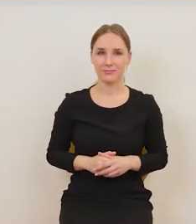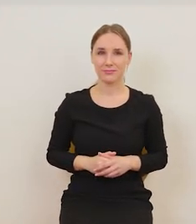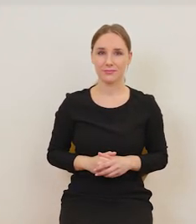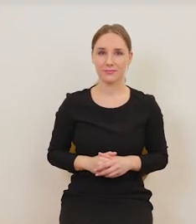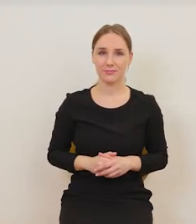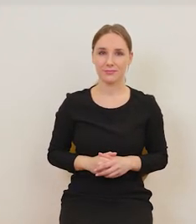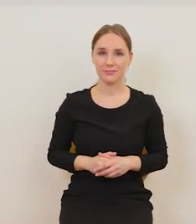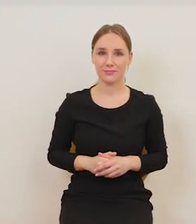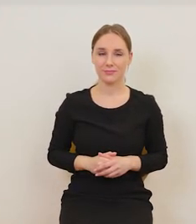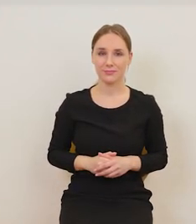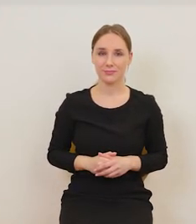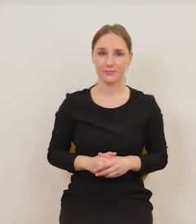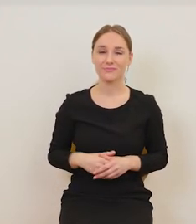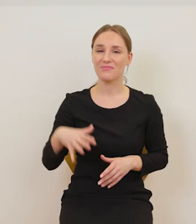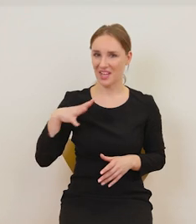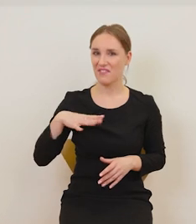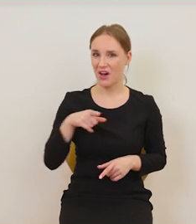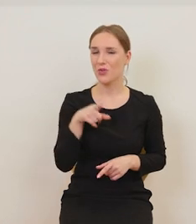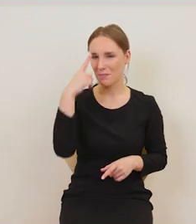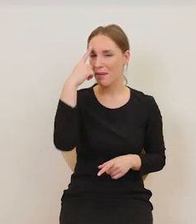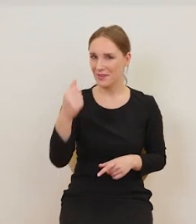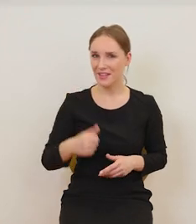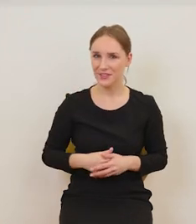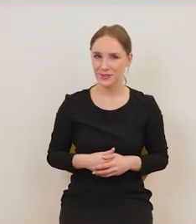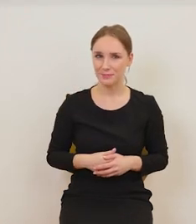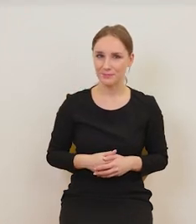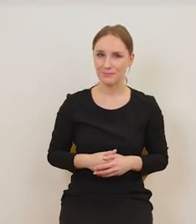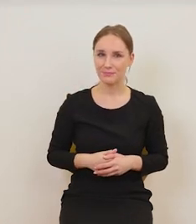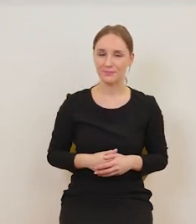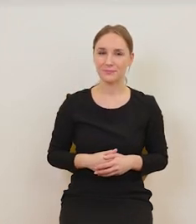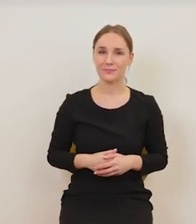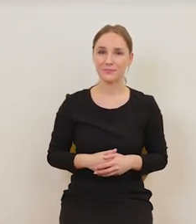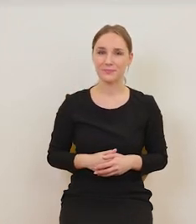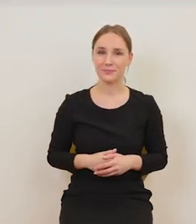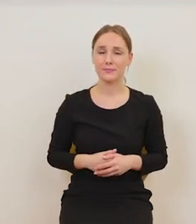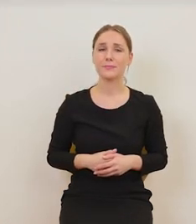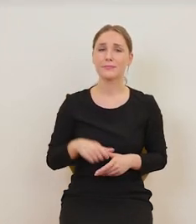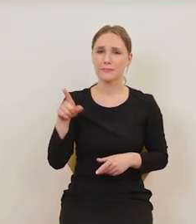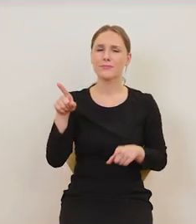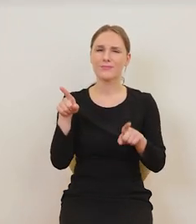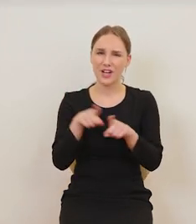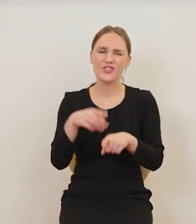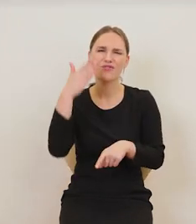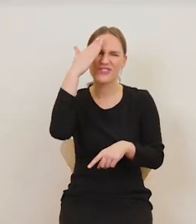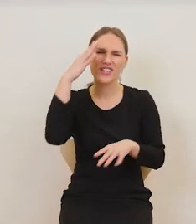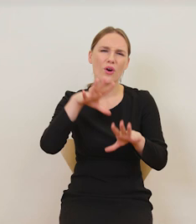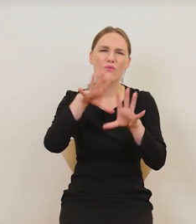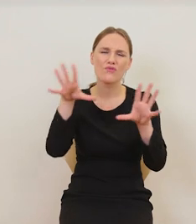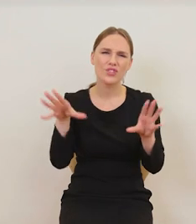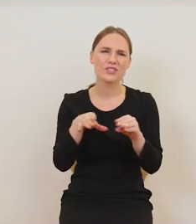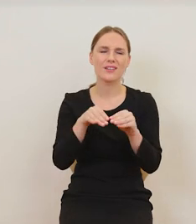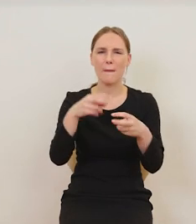Więc tu warto o tym pamiętać, ale o tym oczywiście on też wiedział o wszystkich